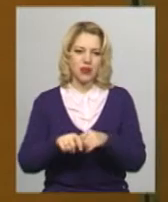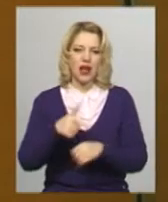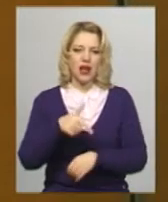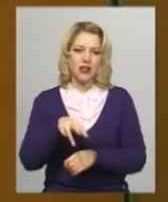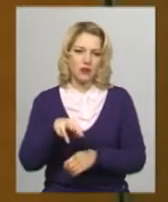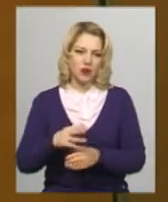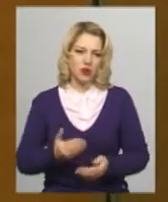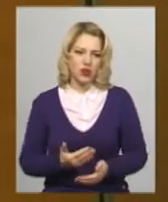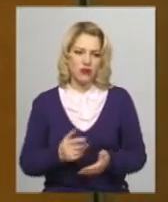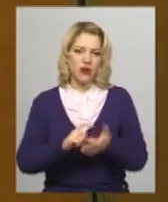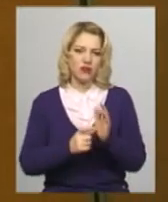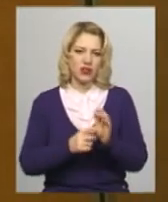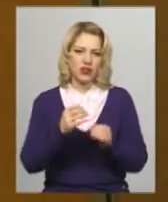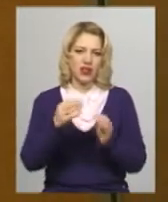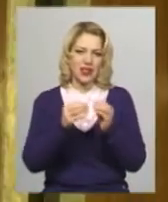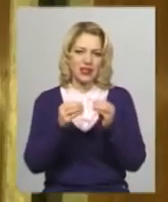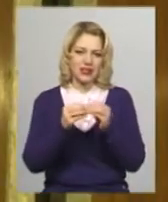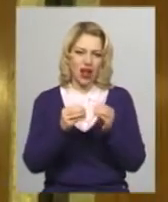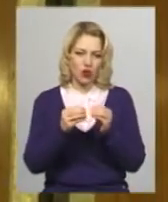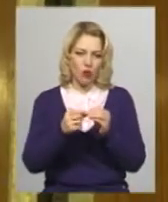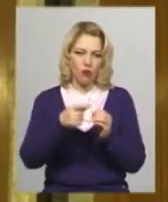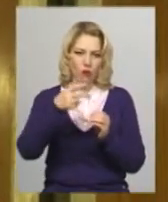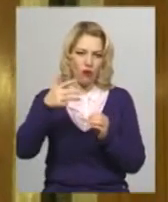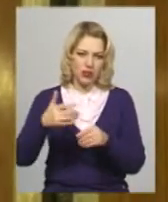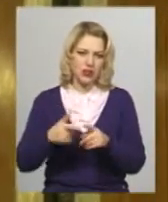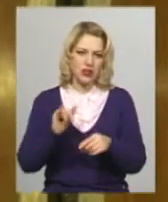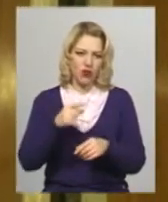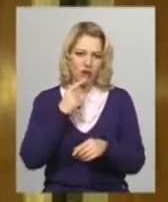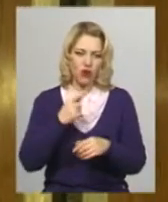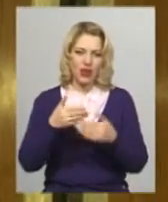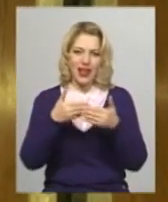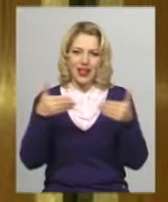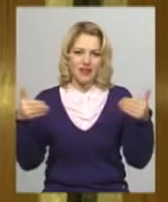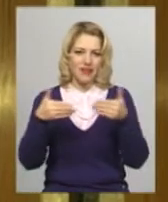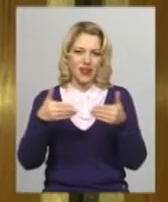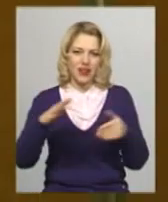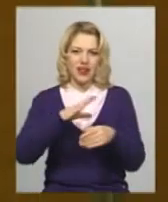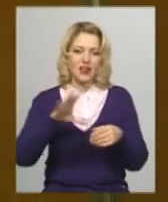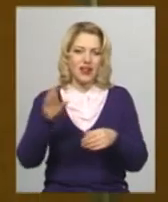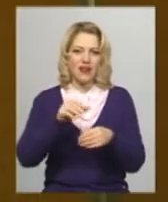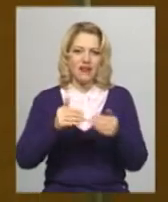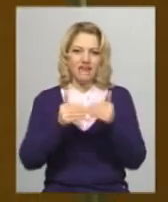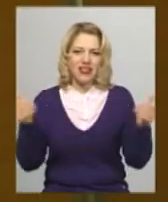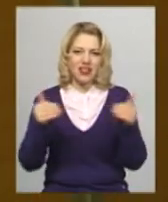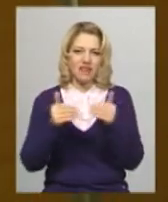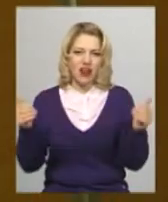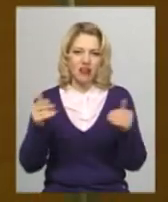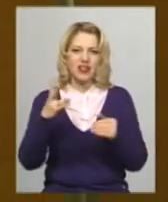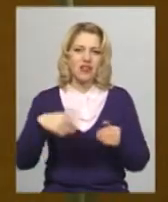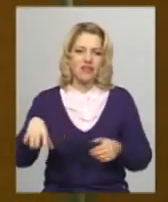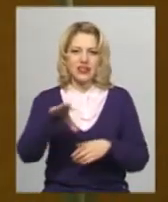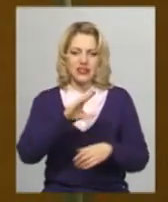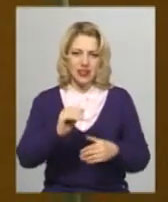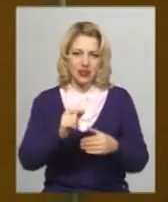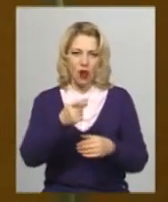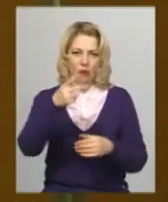проживає у квартирі, що на 10-му поверсі. Каже, двері ліфта відкриваються не на всіх поверхах, а ще ліфт часто зупиняється. Один раз так от